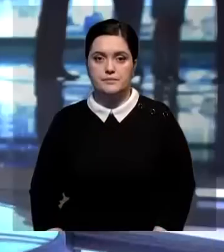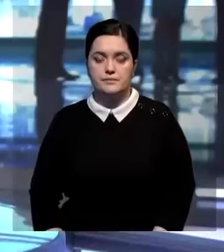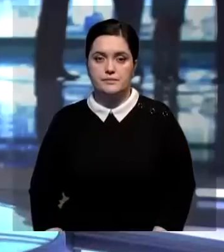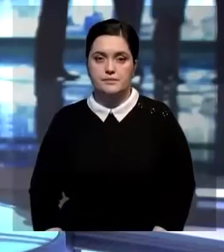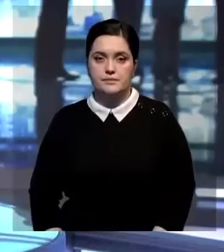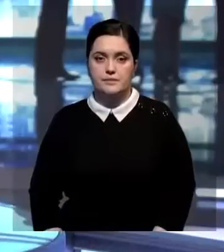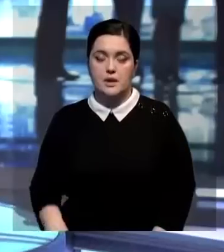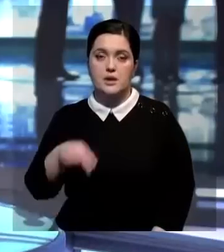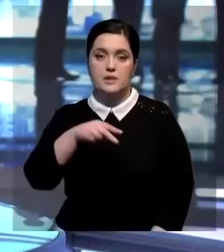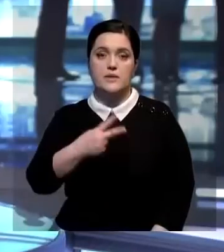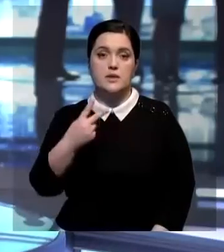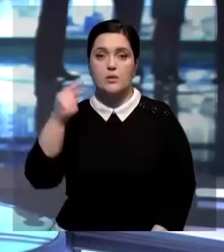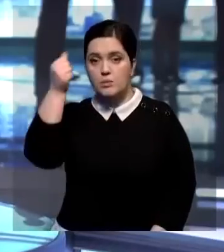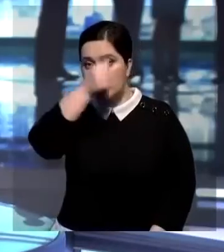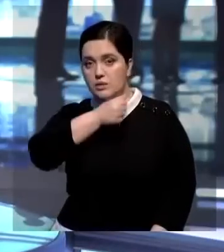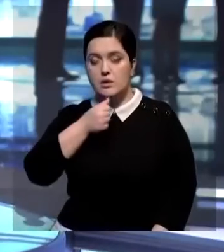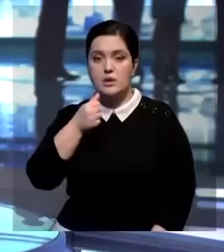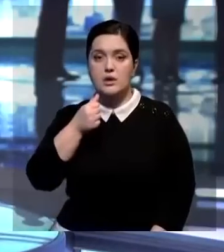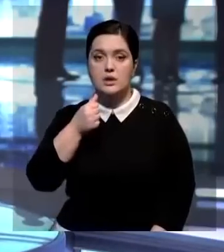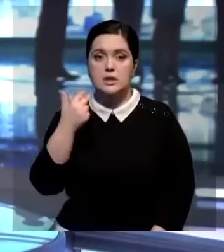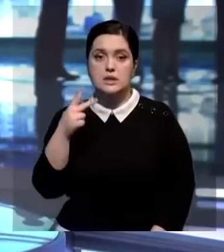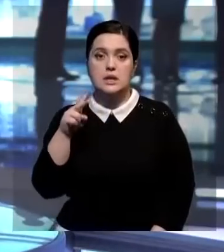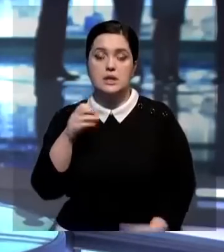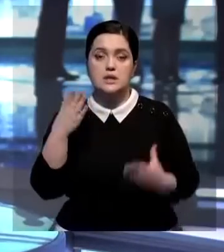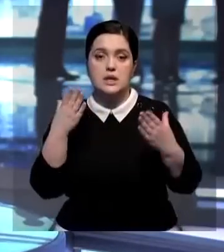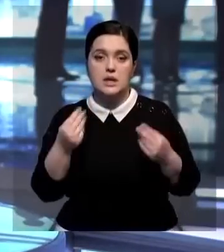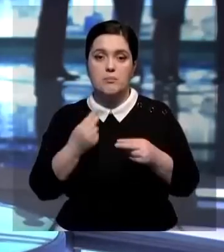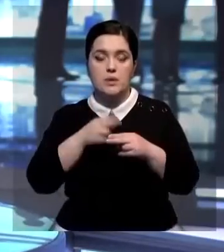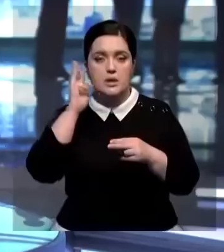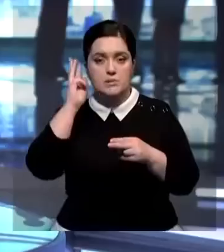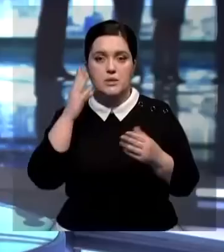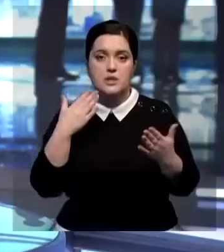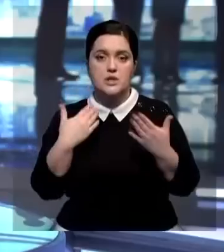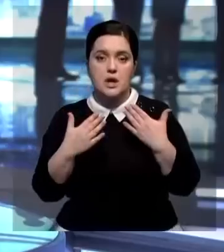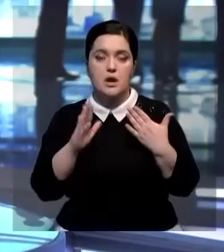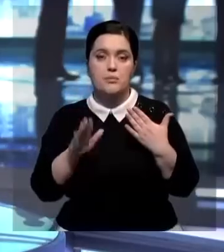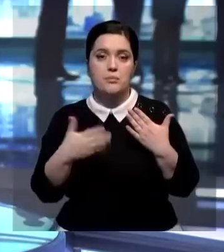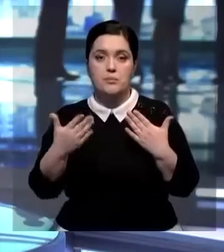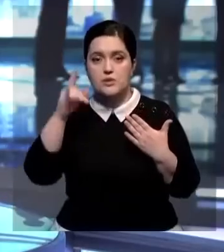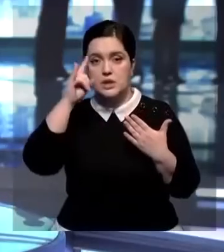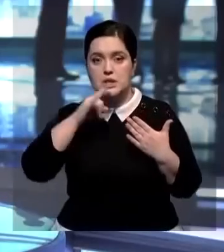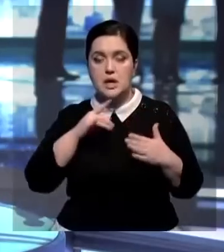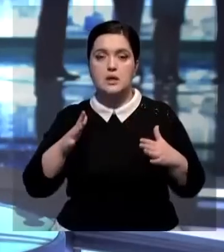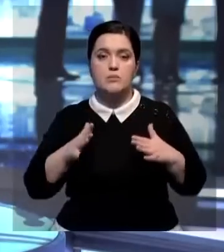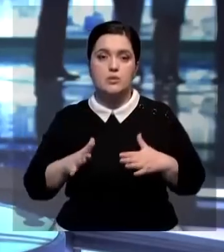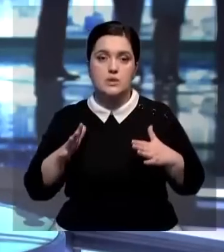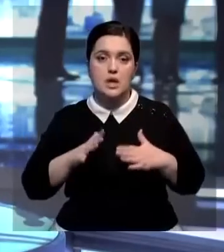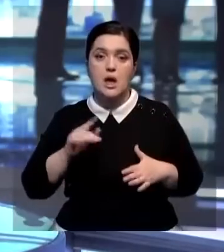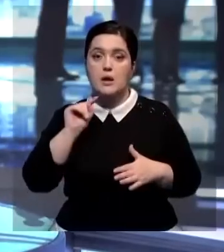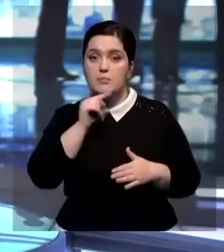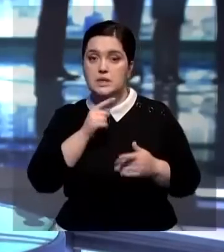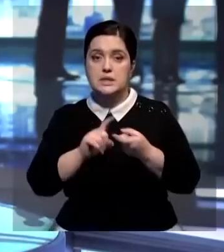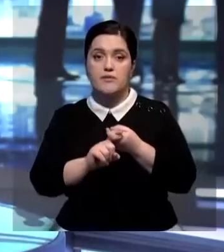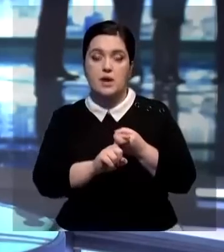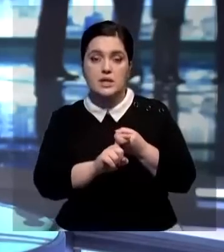В 2022 году исполнилось 30 лет со дня установления дипломатических отношений между Казахстаном и Грузией.